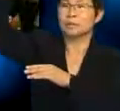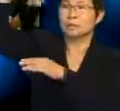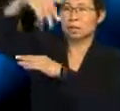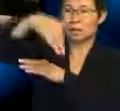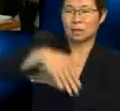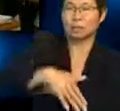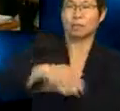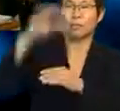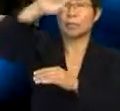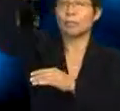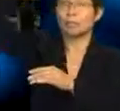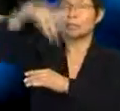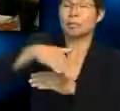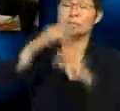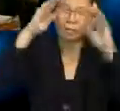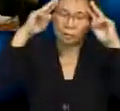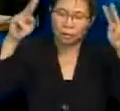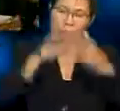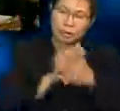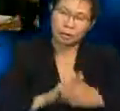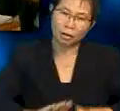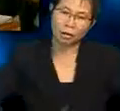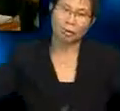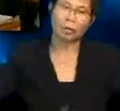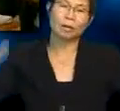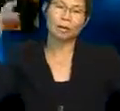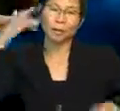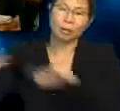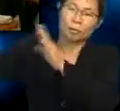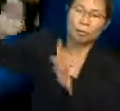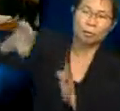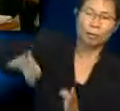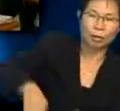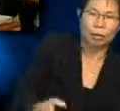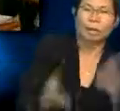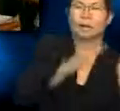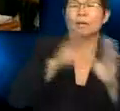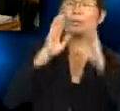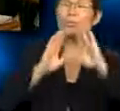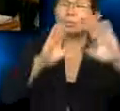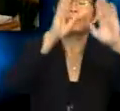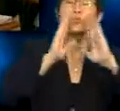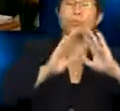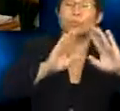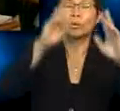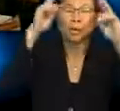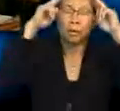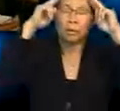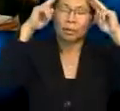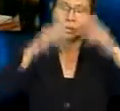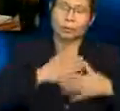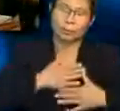Tenang, damai. Deburan umbat dan bayu yang bertiup. Melapangkan fikiran